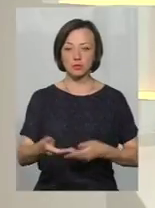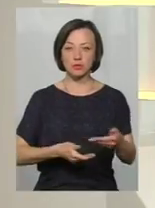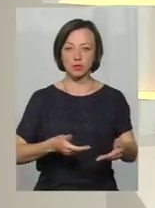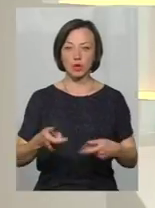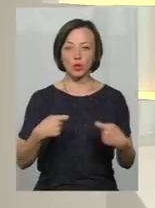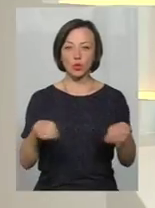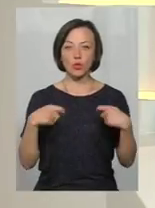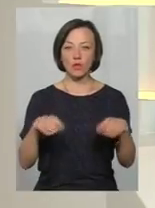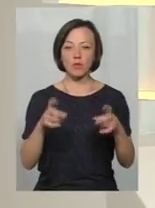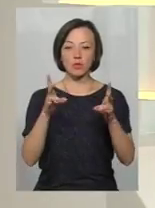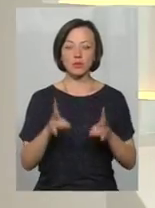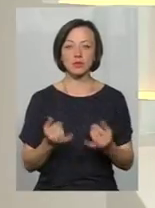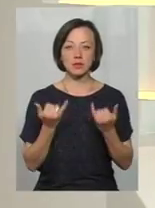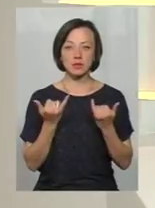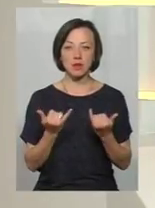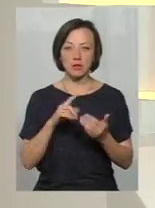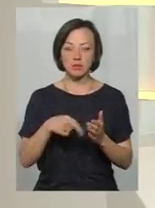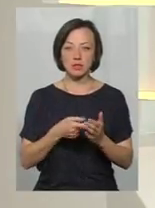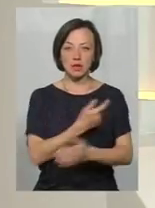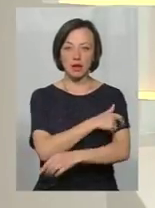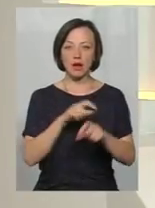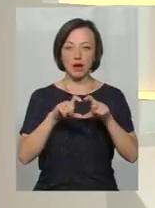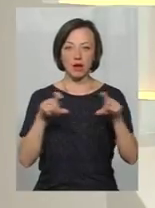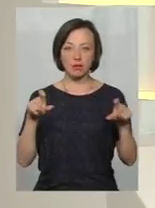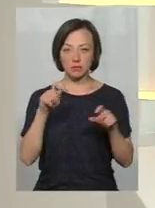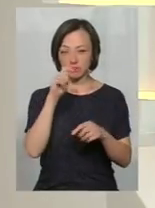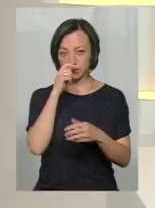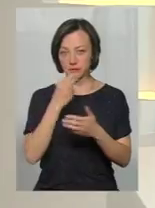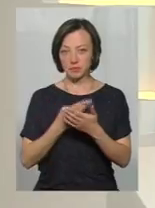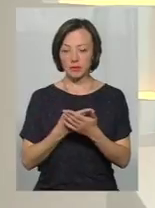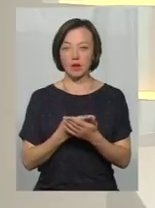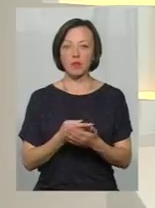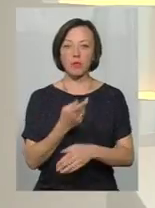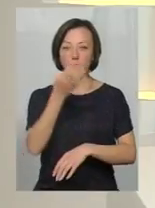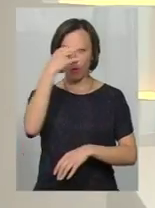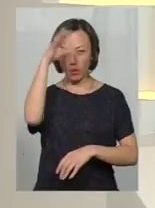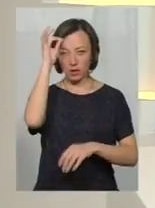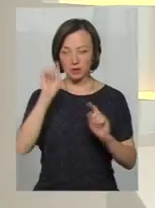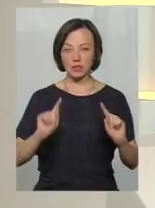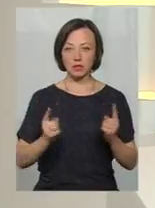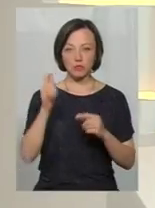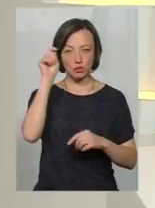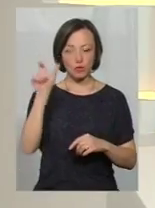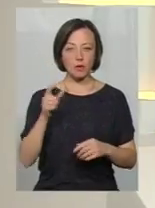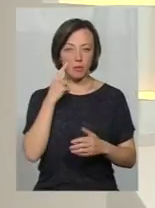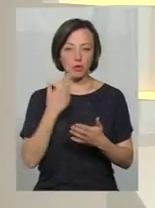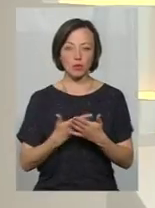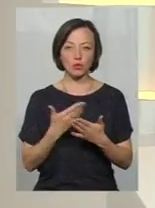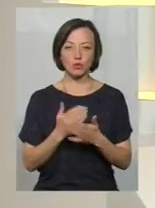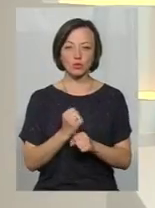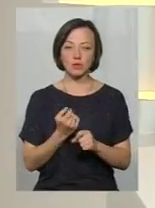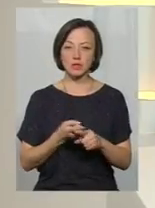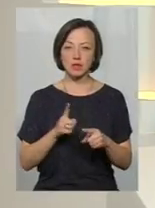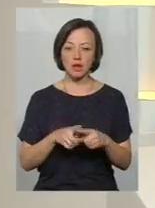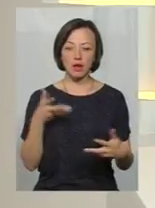торгувала. Потерпіла, зараз перебуває у міській лікарні без свідомості. Поліція затримала чоловіка, якого підозрюють у скоєні саме